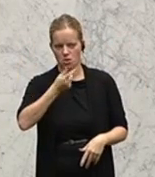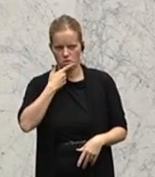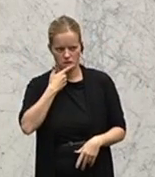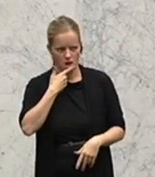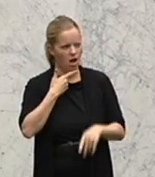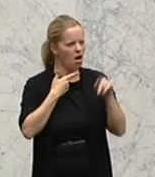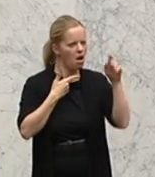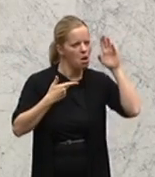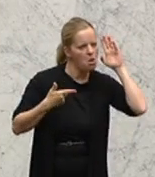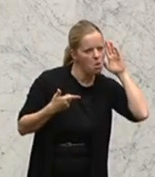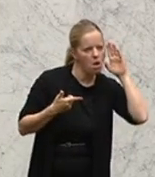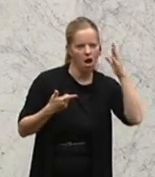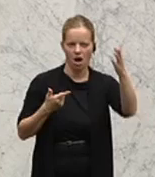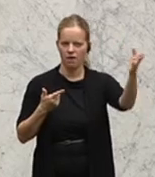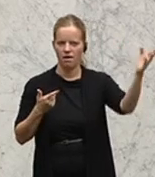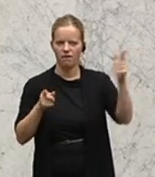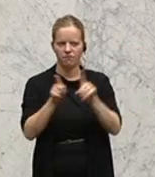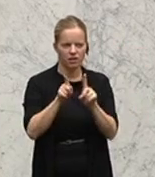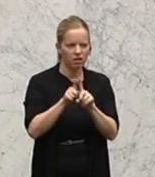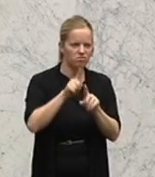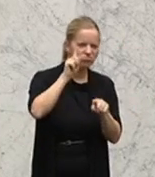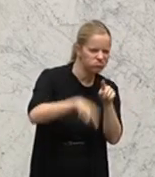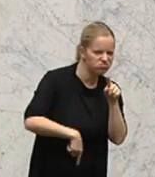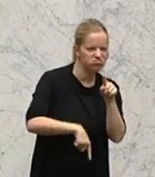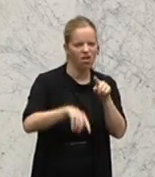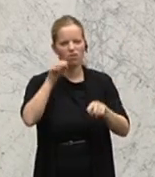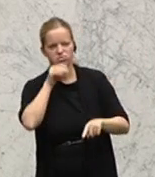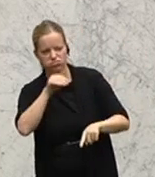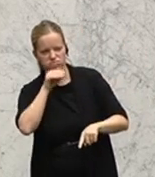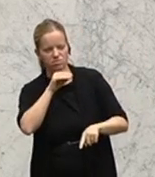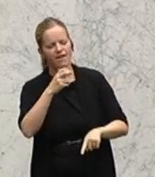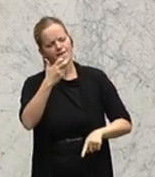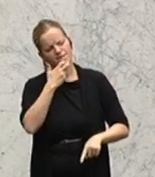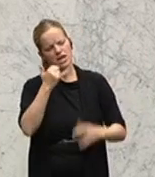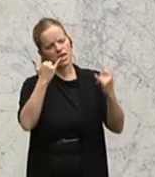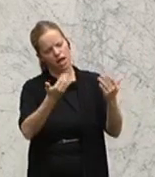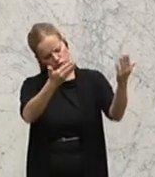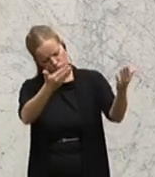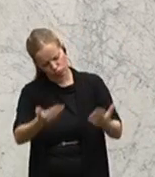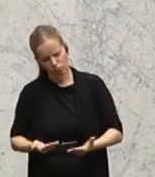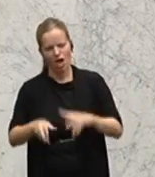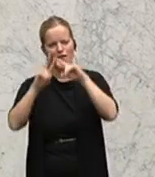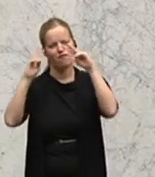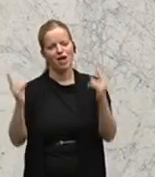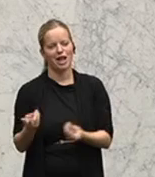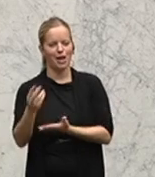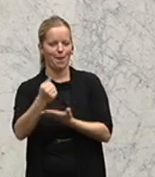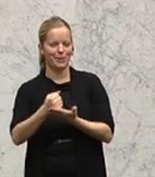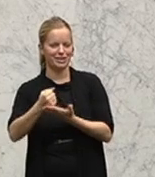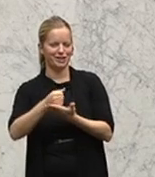so alles im Argen liegt, möchte ich vielleicht ein bisschen Sie in die Welt der Medizin oder des Haushalts entführen. Ich